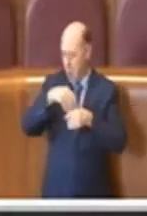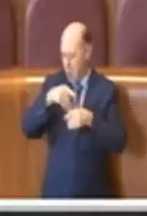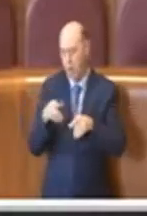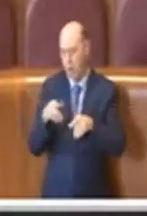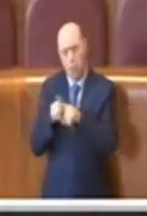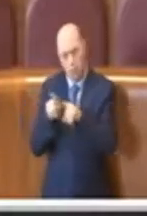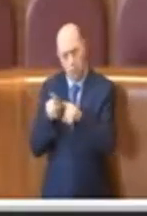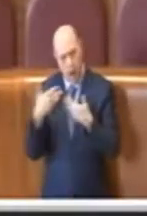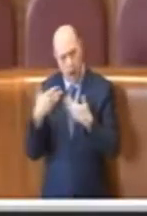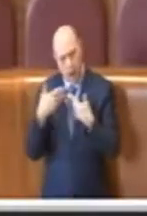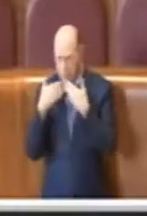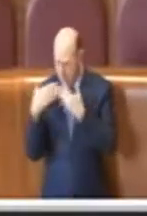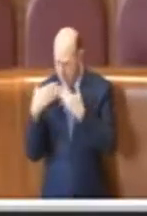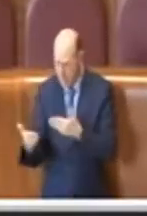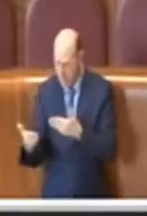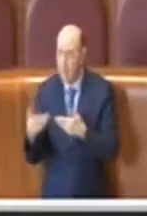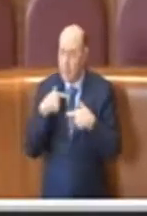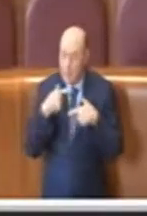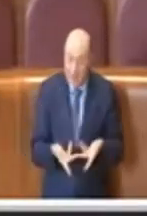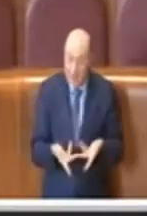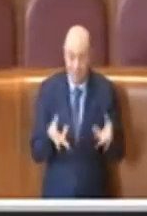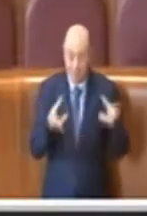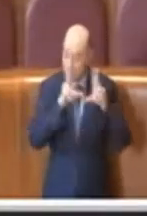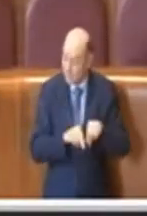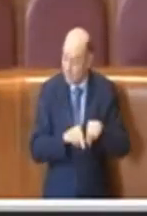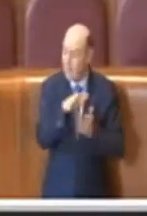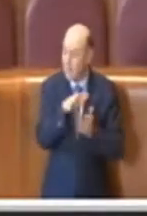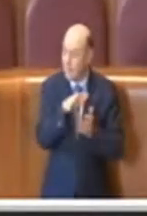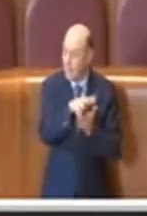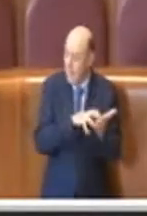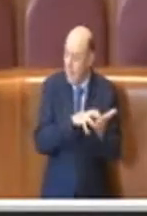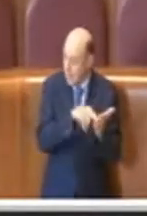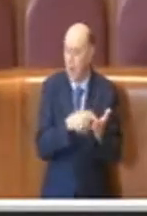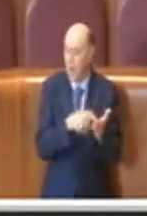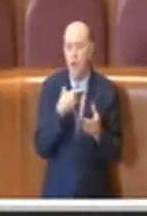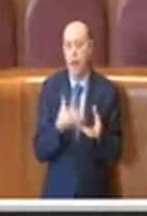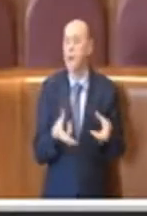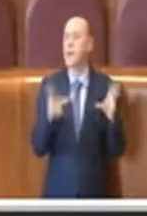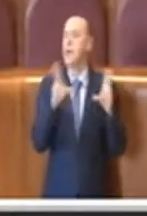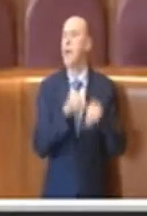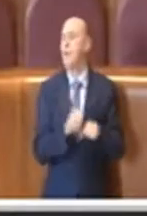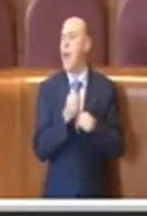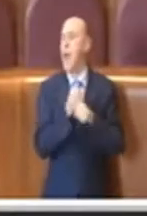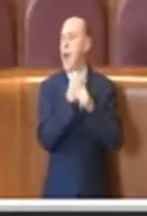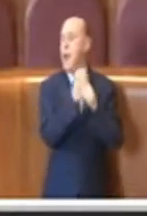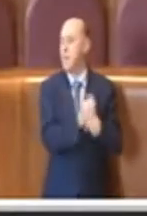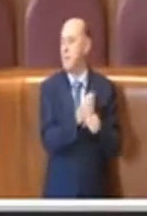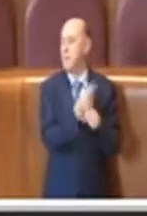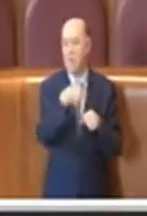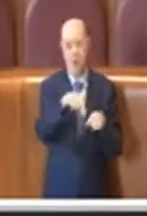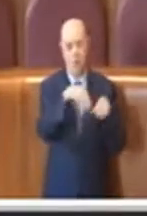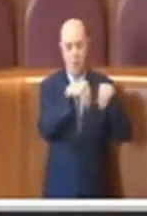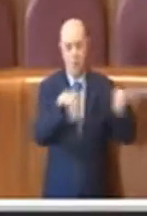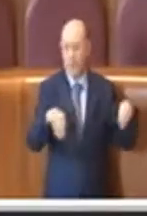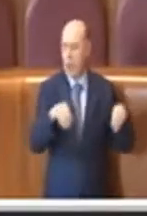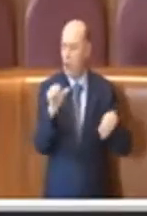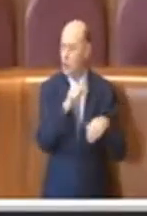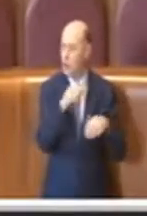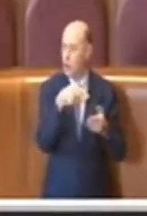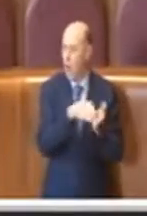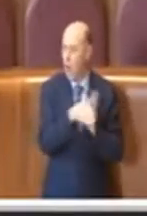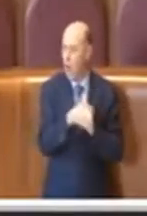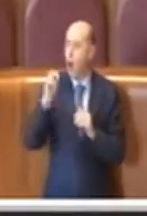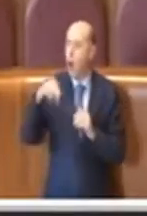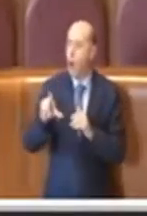delibera rinnoviamo la concessione alla fondazione del Museo della Shoah Ollus, che avrà appunto in